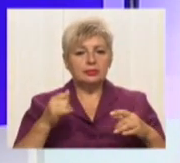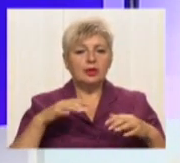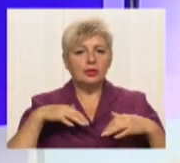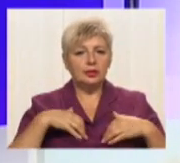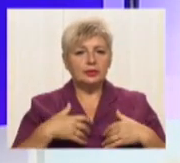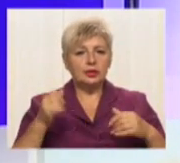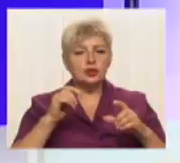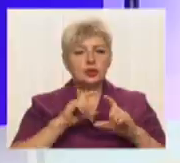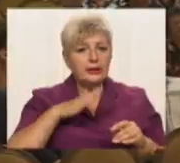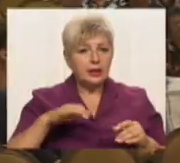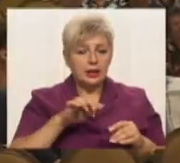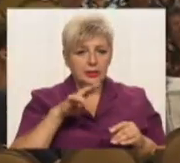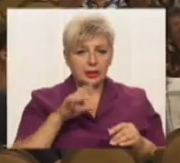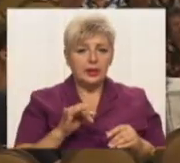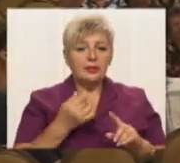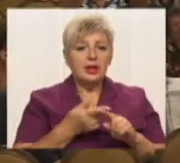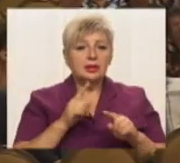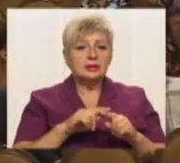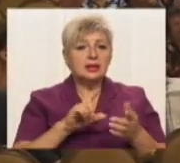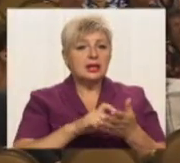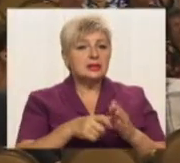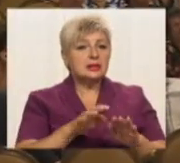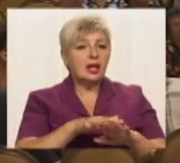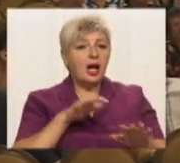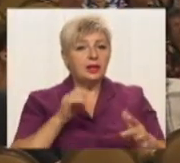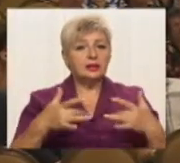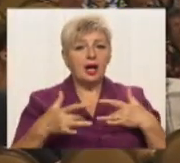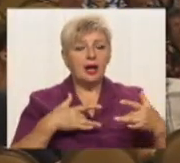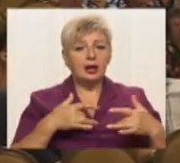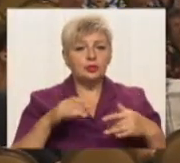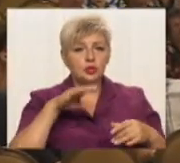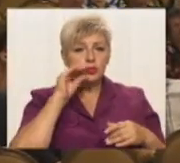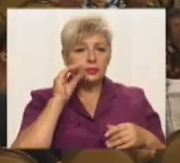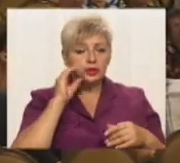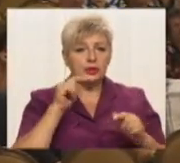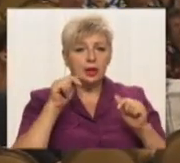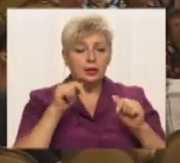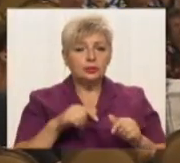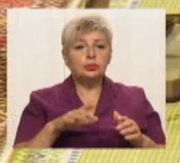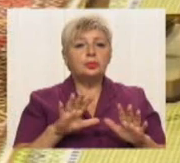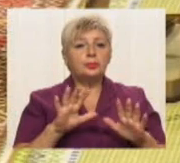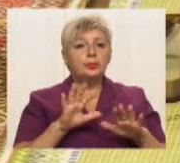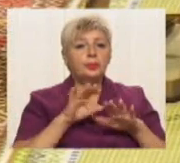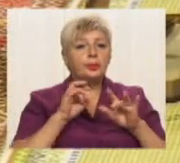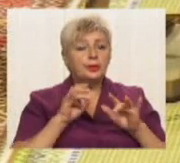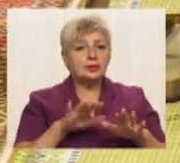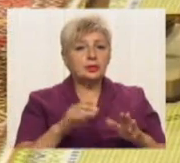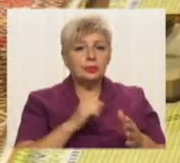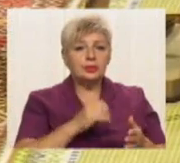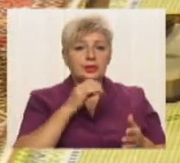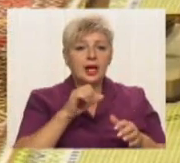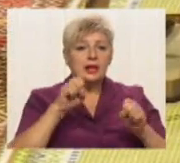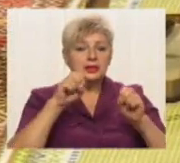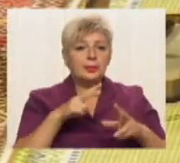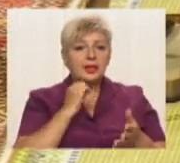драматичного театру України. Це зала театру Шевченка. Тут відбувається спецпогашення ювілейної марки, роздрукованої на